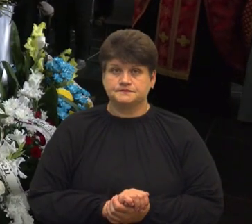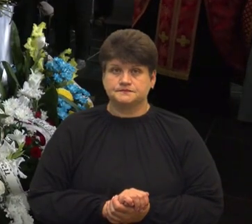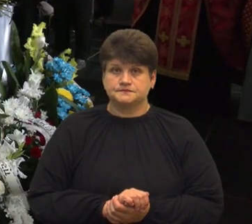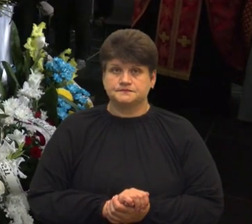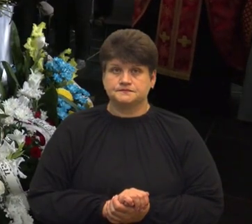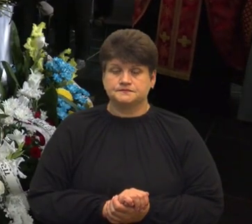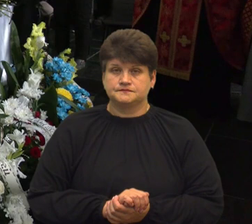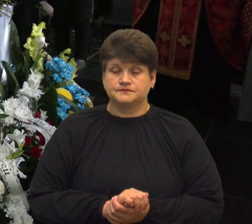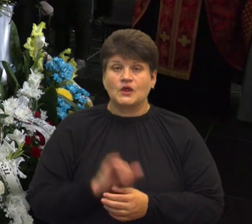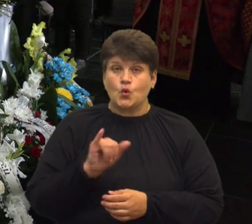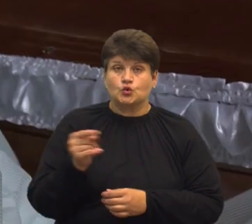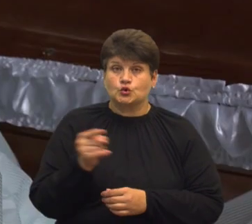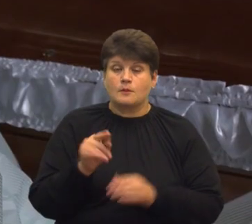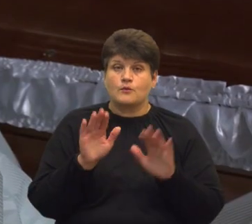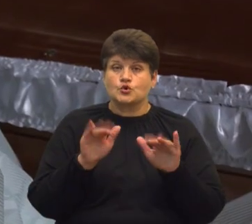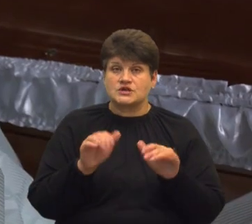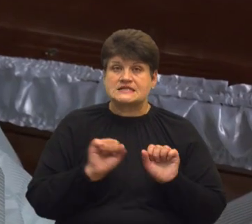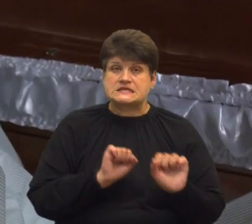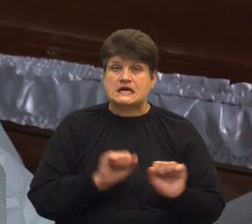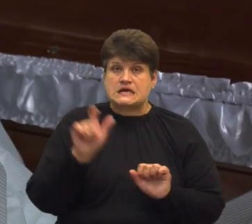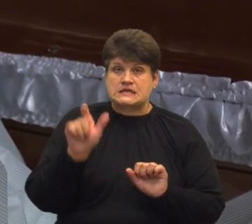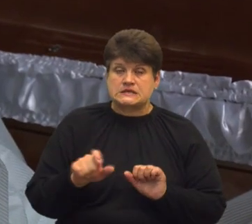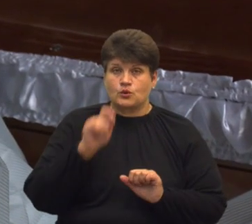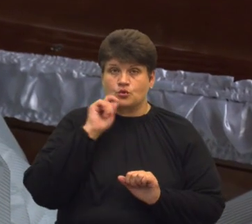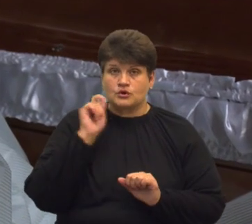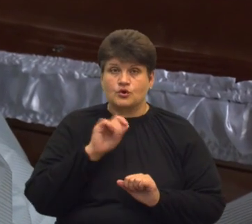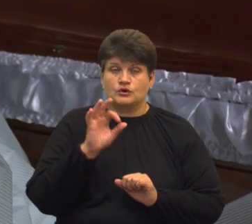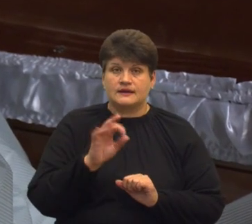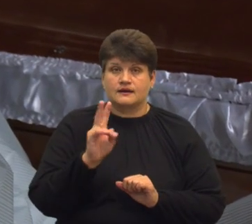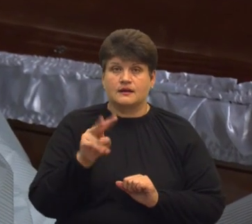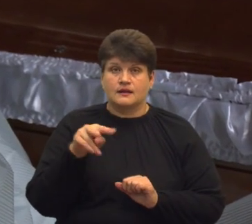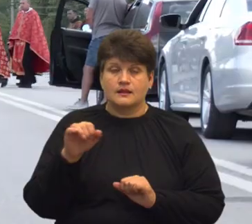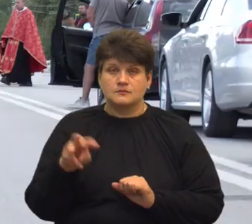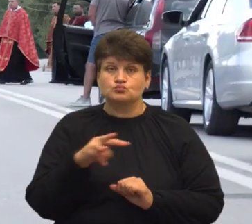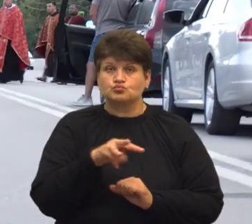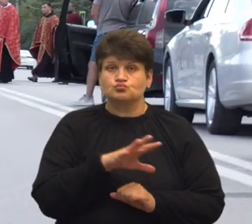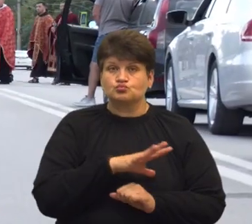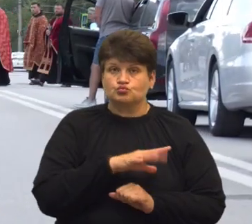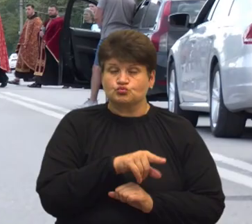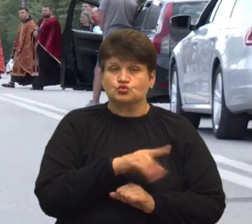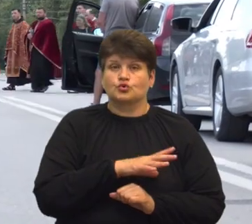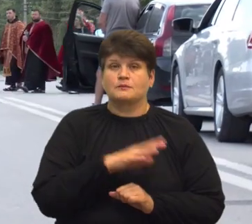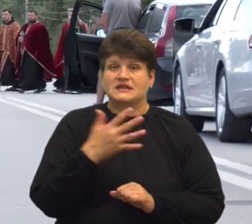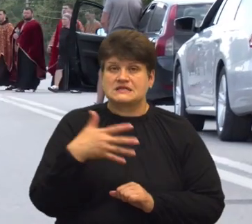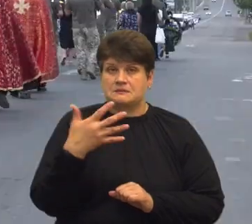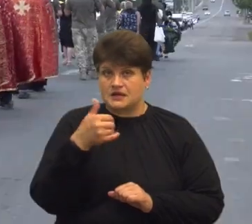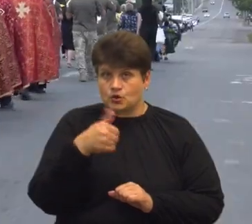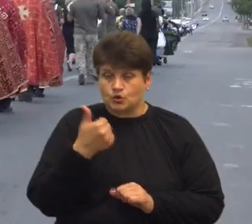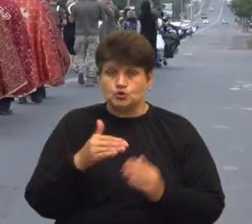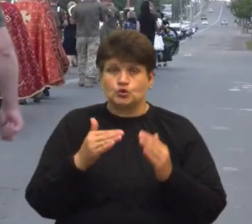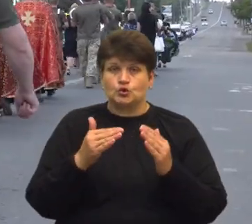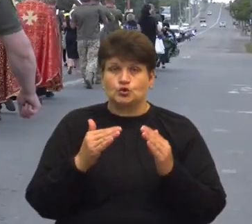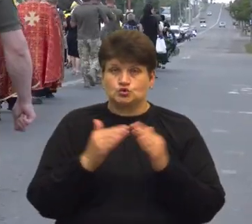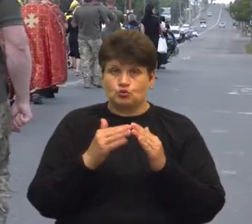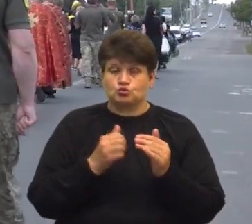У Тернополі прощаються і захисником України Олегом Климом. Йому було 55 років. З Доми печалі траурна колона